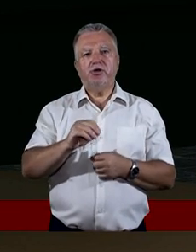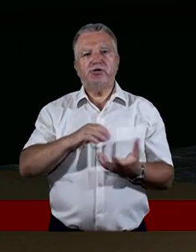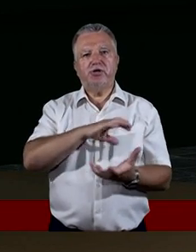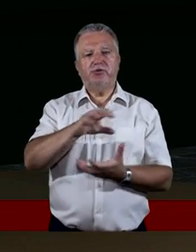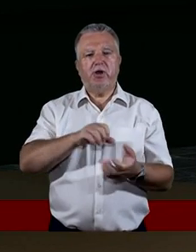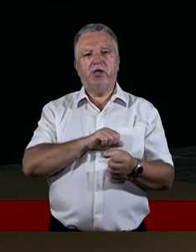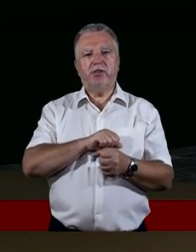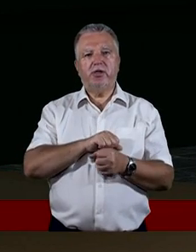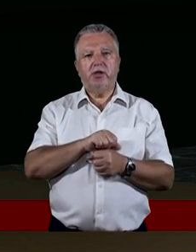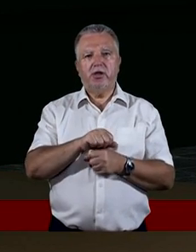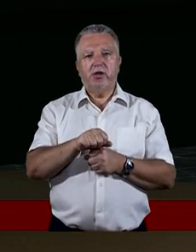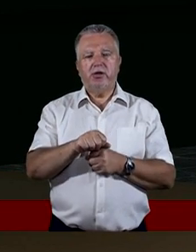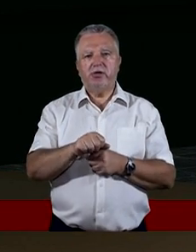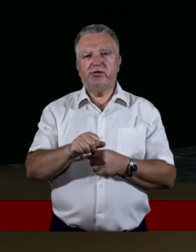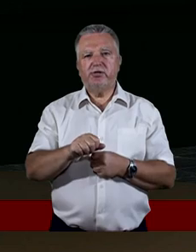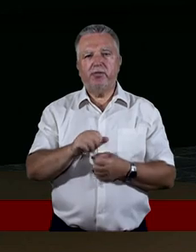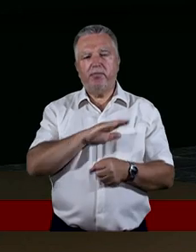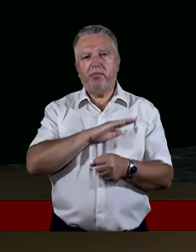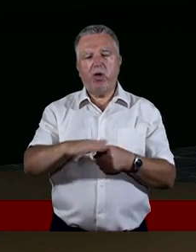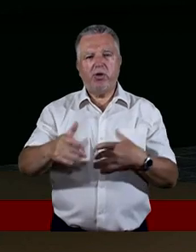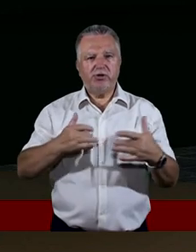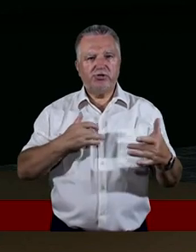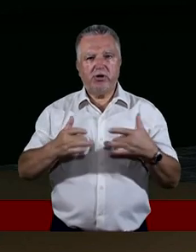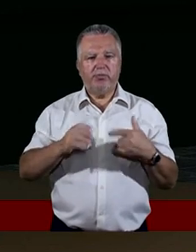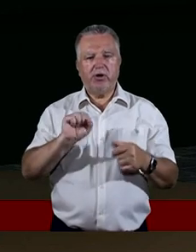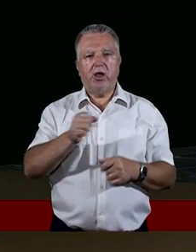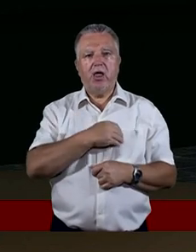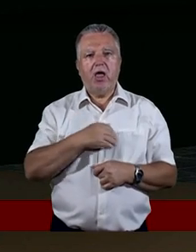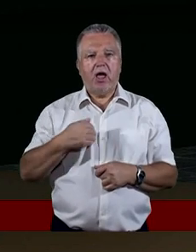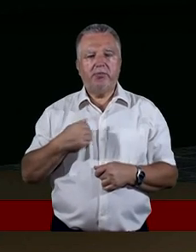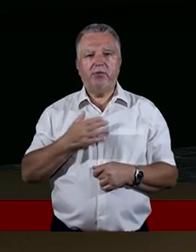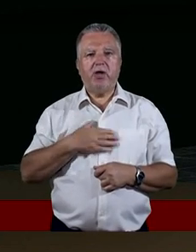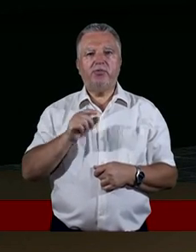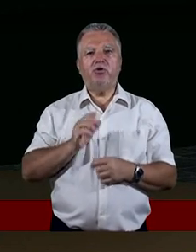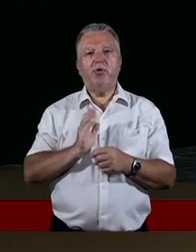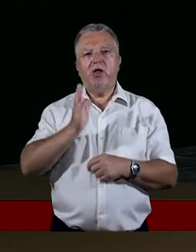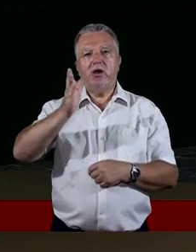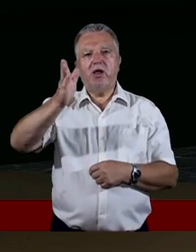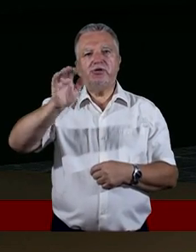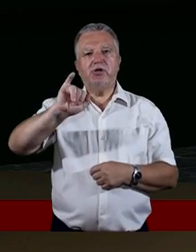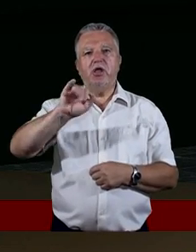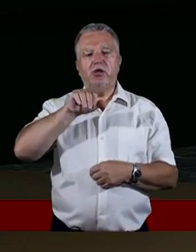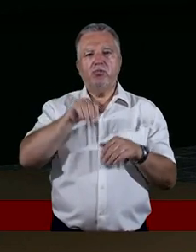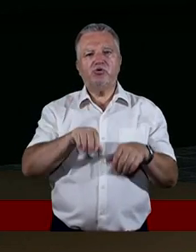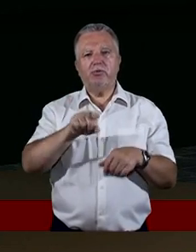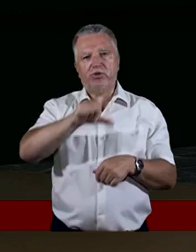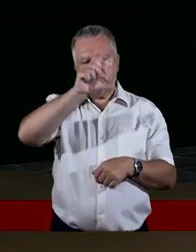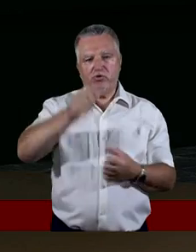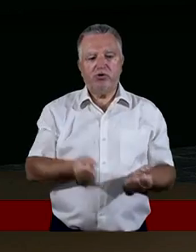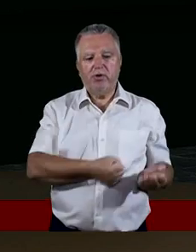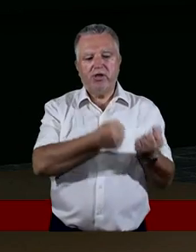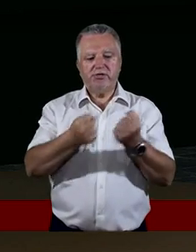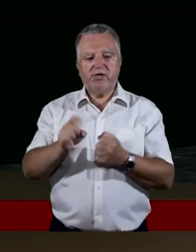przesiąknięty takim dosłownie cierpieniem, a my mamy tą nadzieję i możemy tym ludziom w tym cierpieniu